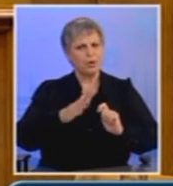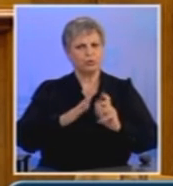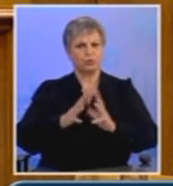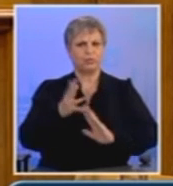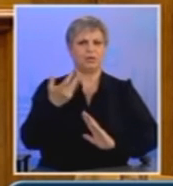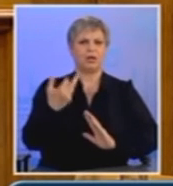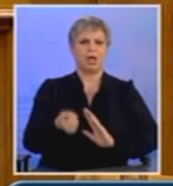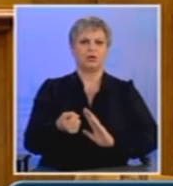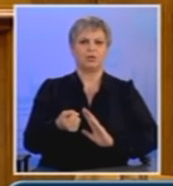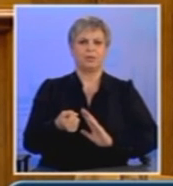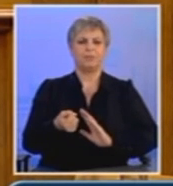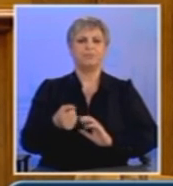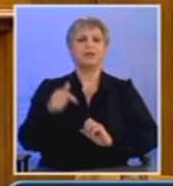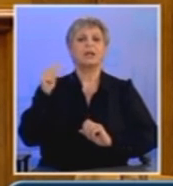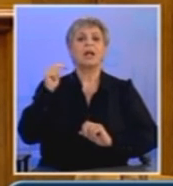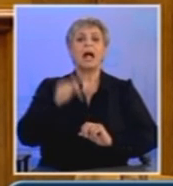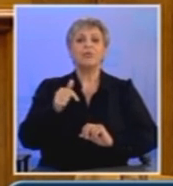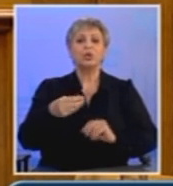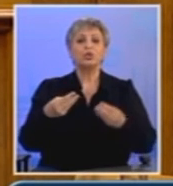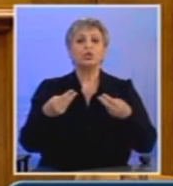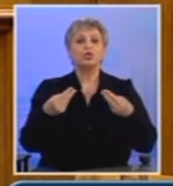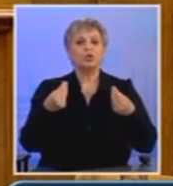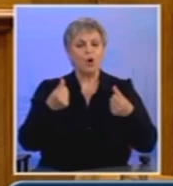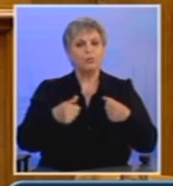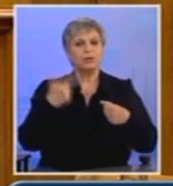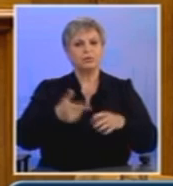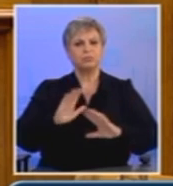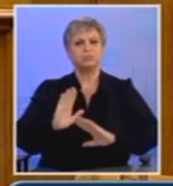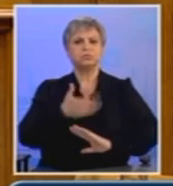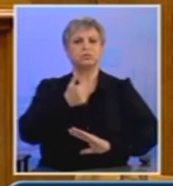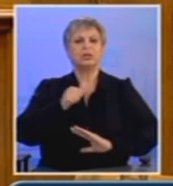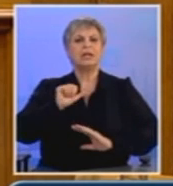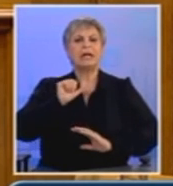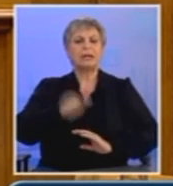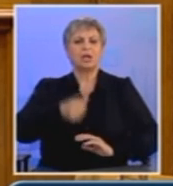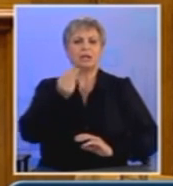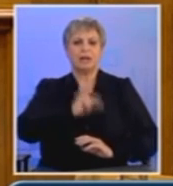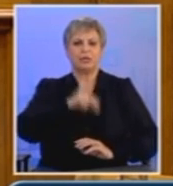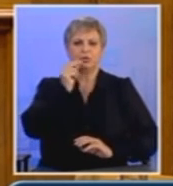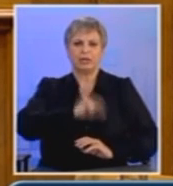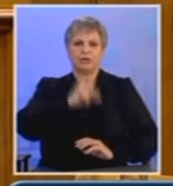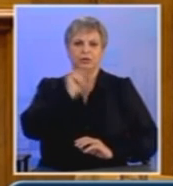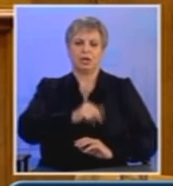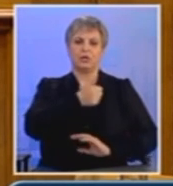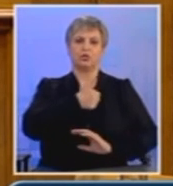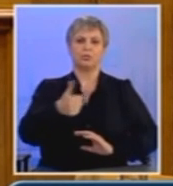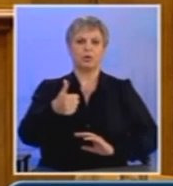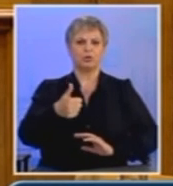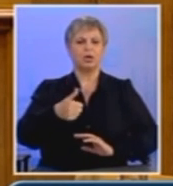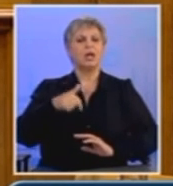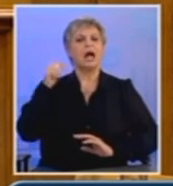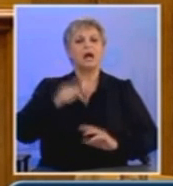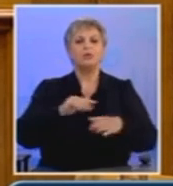δρόμος που ξεριζώνει το καπιταλιστικό κέρδος ως βασικό κριτήριο της παραγωγής και θέτει ως γνώμονα τις